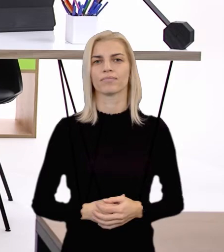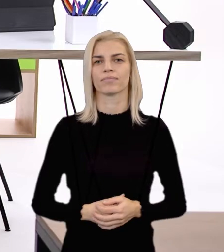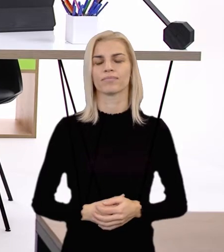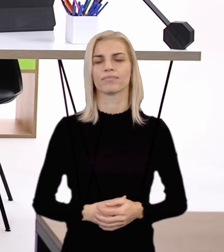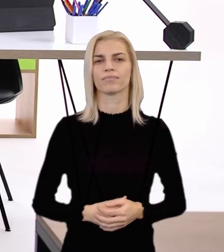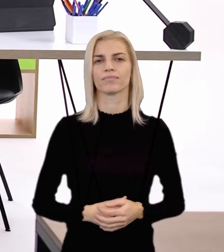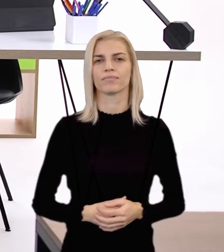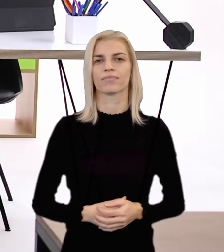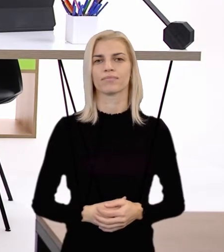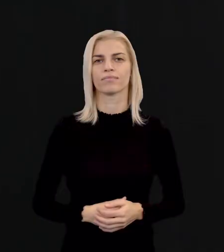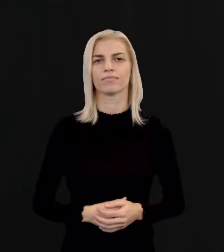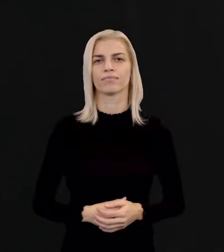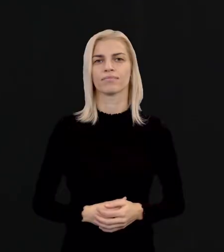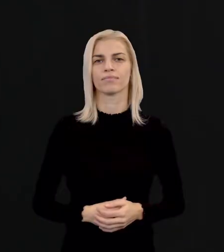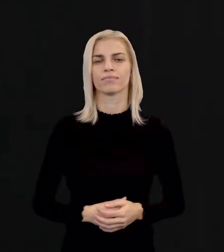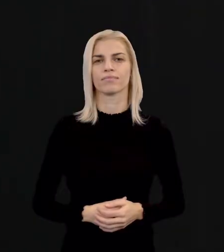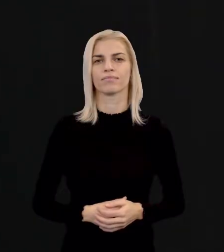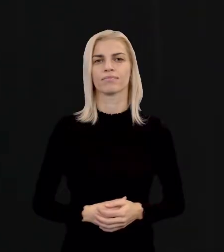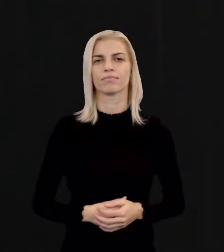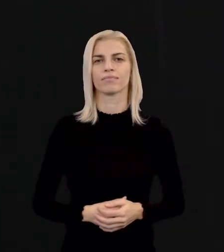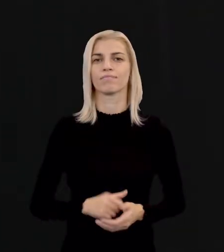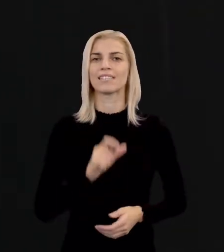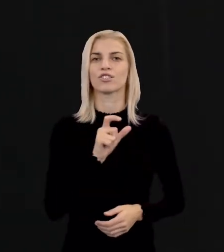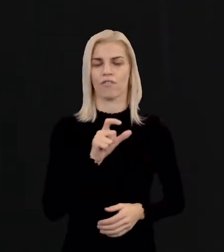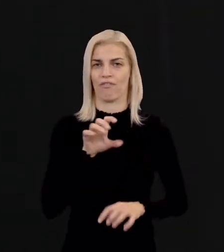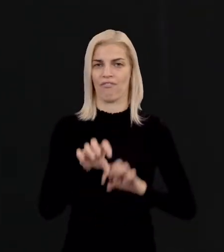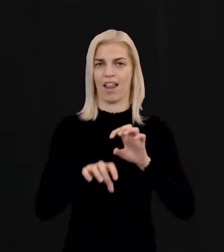Máme slovo vyliesť.